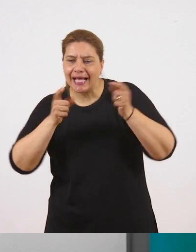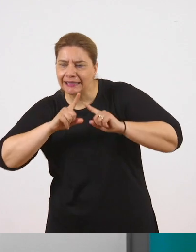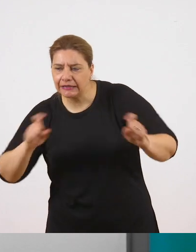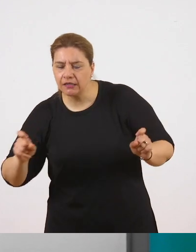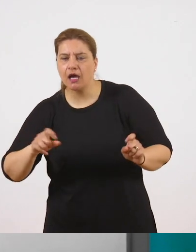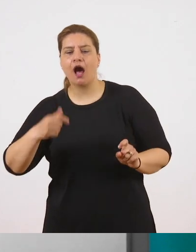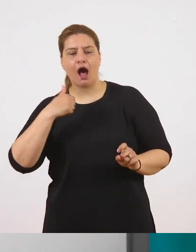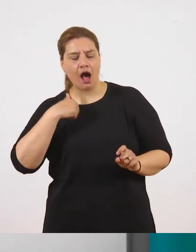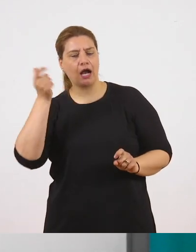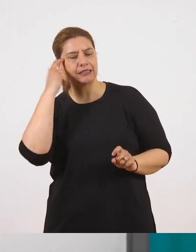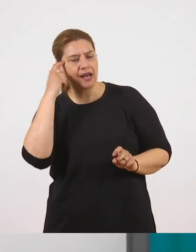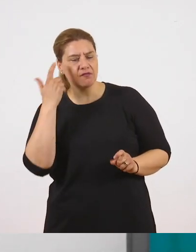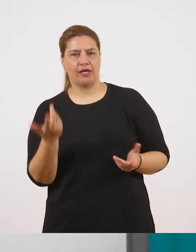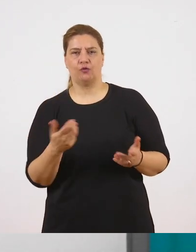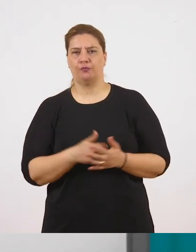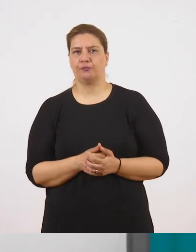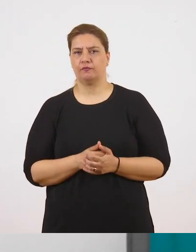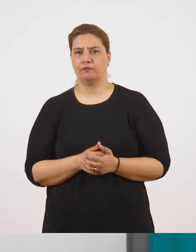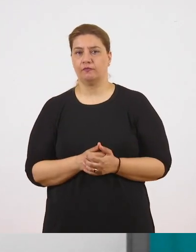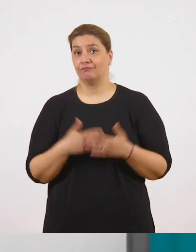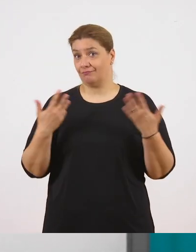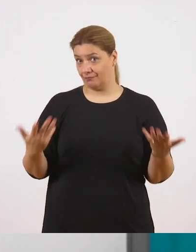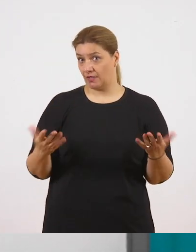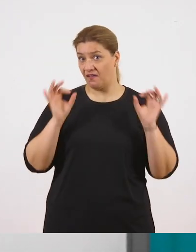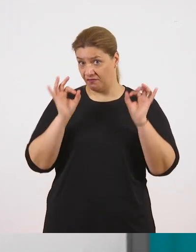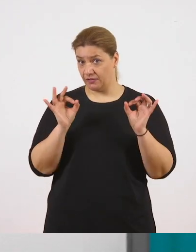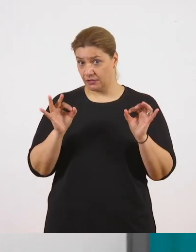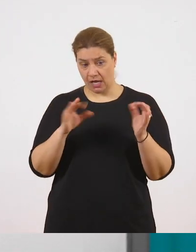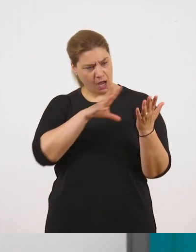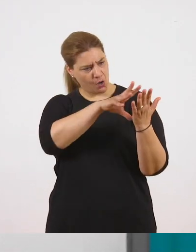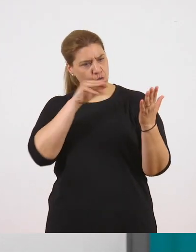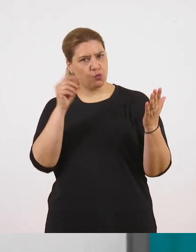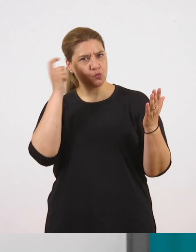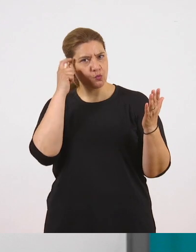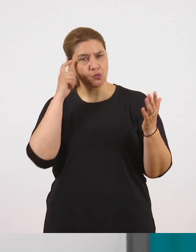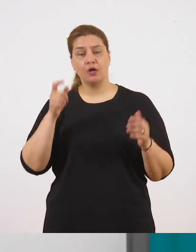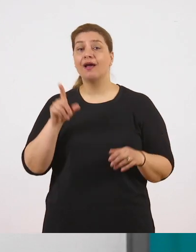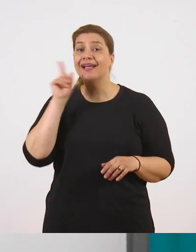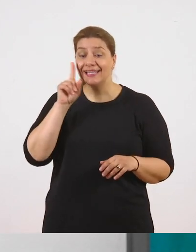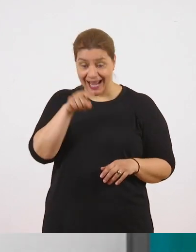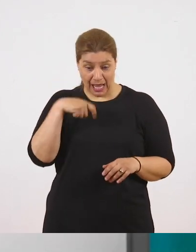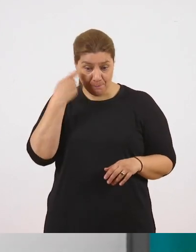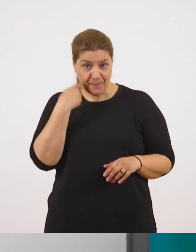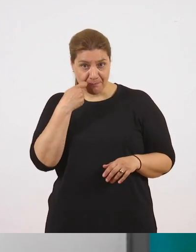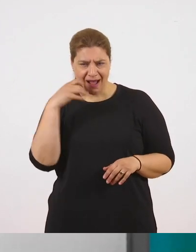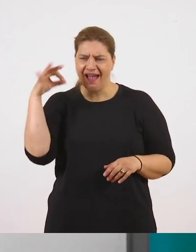Γιατί μη μου πείτε ότι δεν μπορούμε να καταλάβουμε ότι αυτή η γυναίκα είναι ευαίσθητη και δημιουργική, έχει καλλιτεχνική